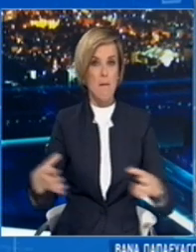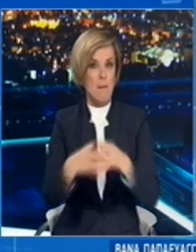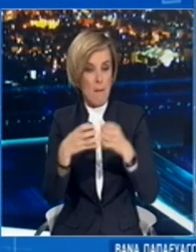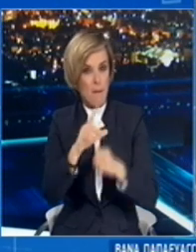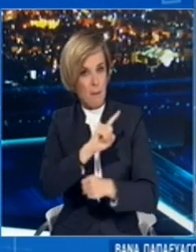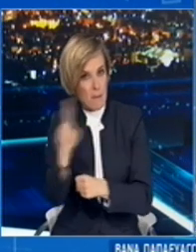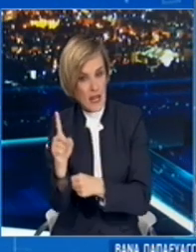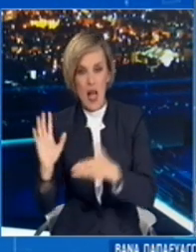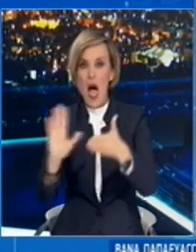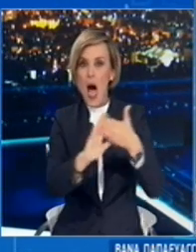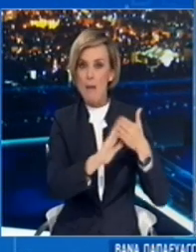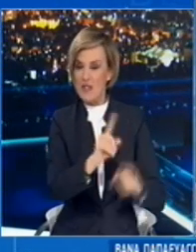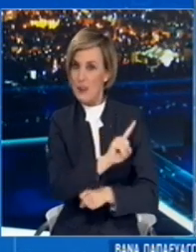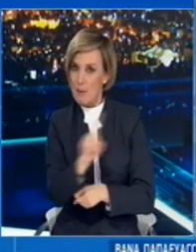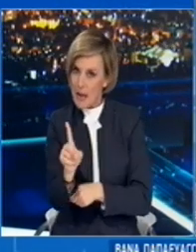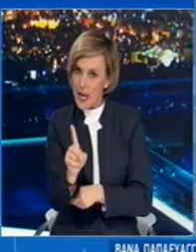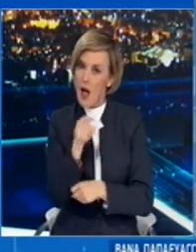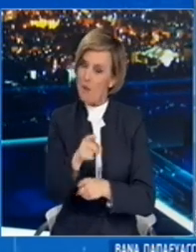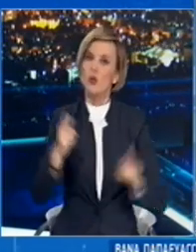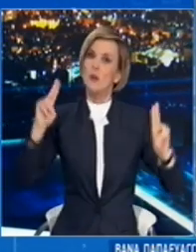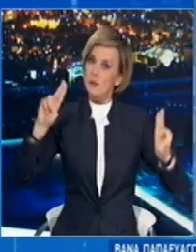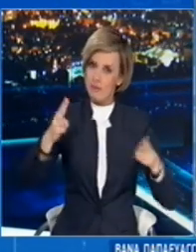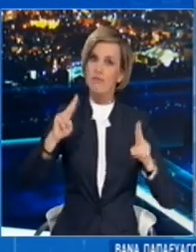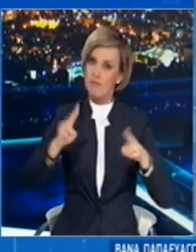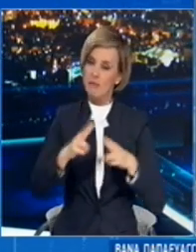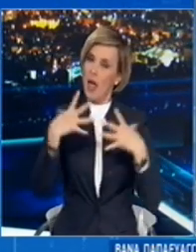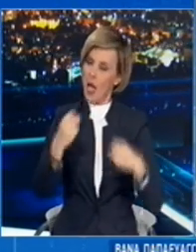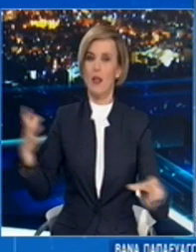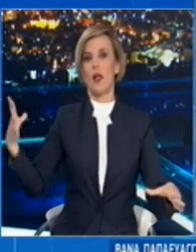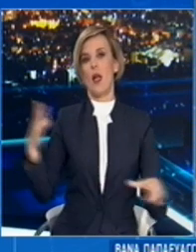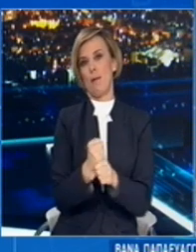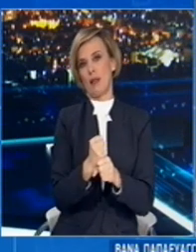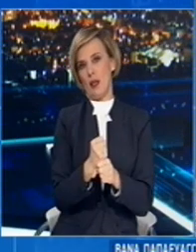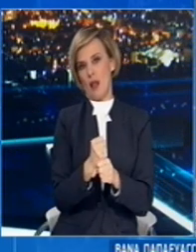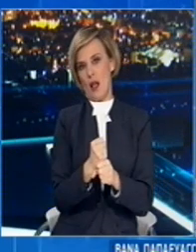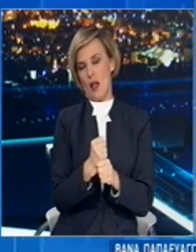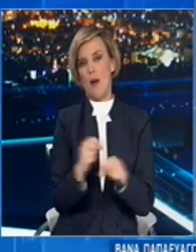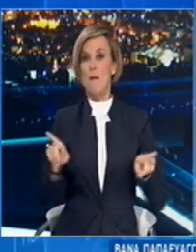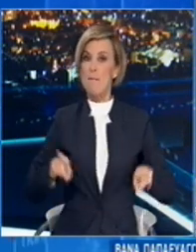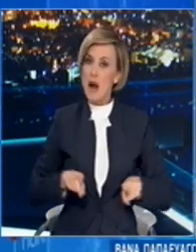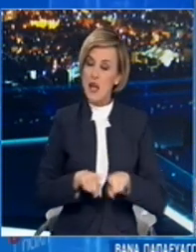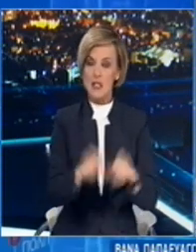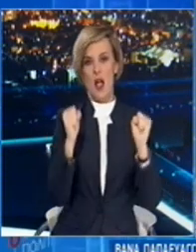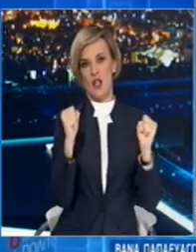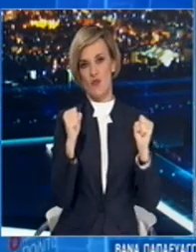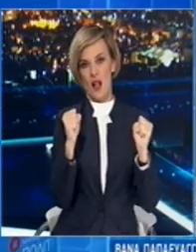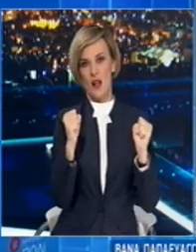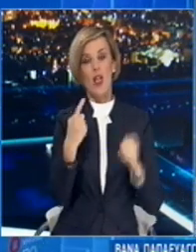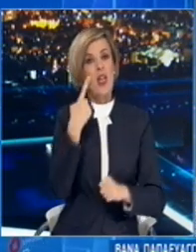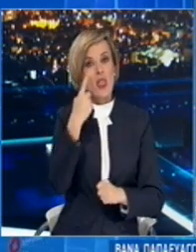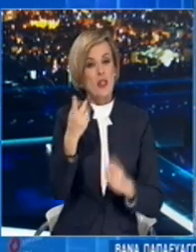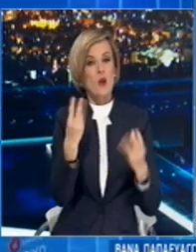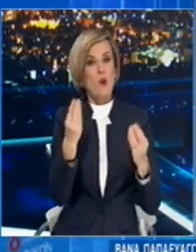μας επαφές σε μικρό σταθερό κύκλο θα πετύχουμε να ζούμε μια πιο ψιολογική ζωή και με ασφάλεια. Είδαμε τι συνέβη σε αρκετές